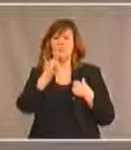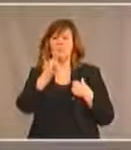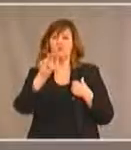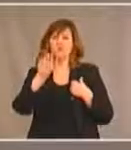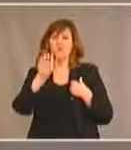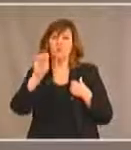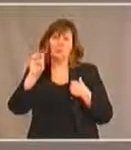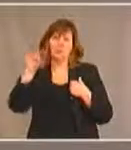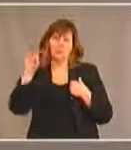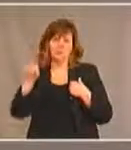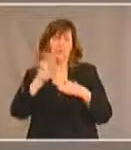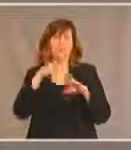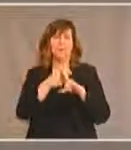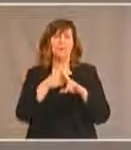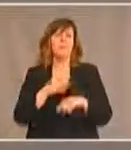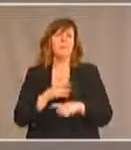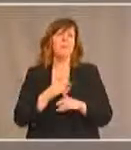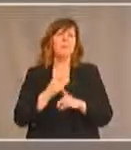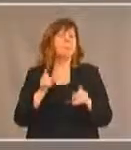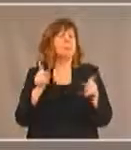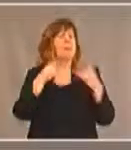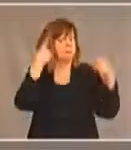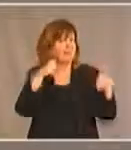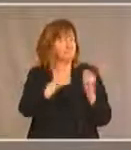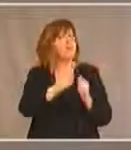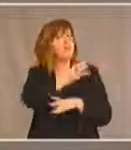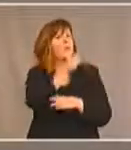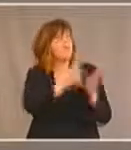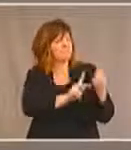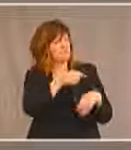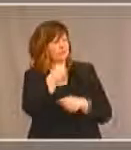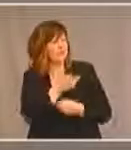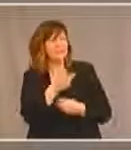comme certains l'ont dit d'ailleurs plus tôt l'idée de changer les attitudes